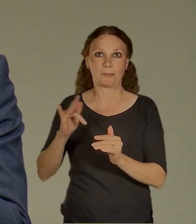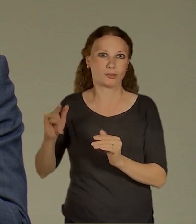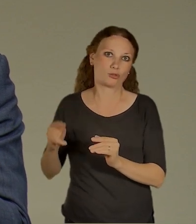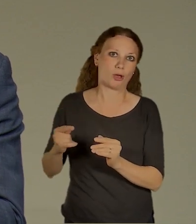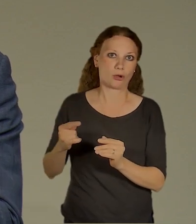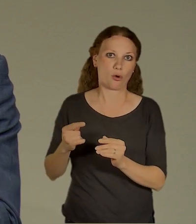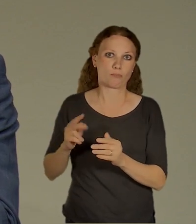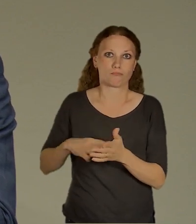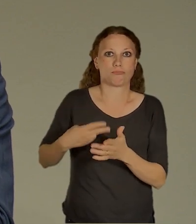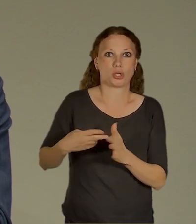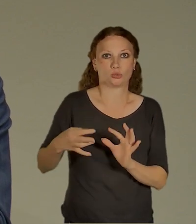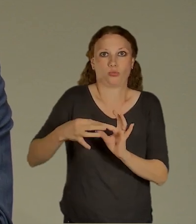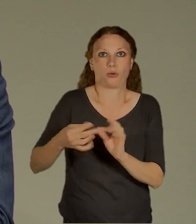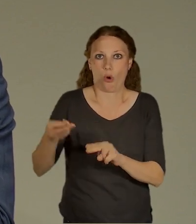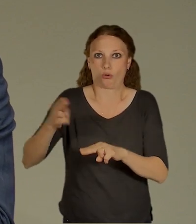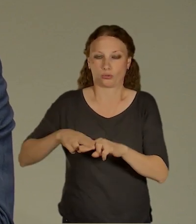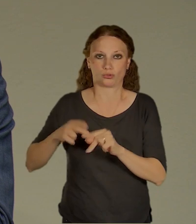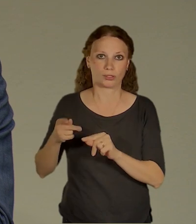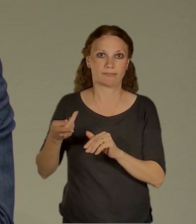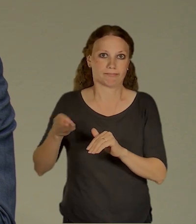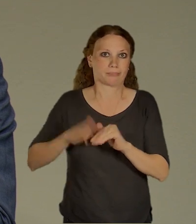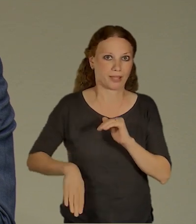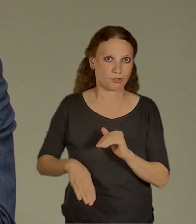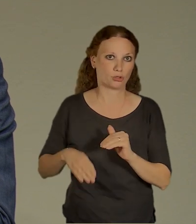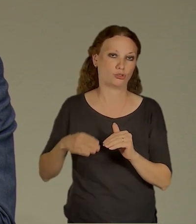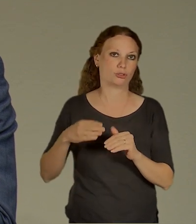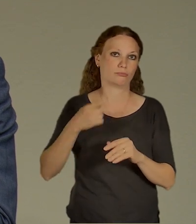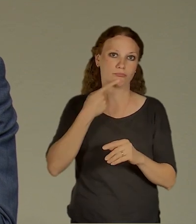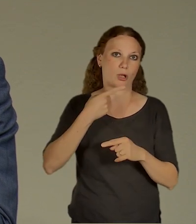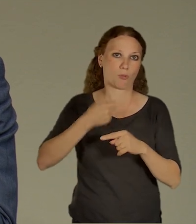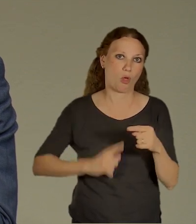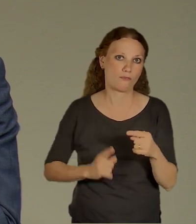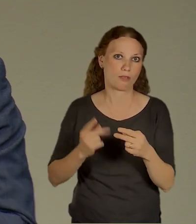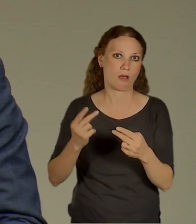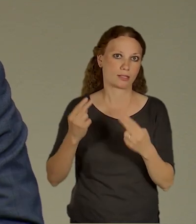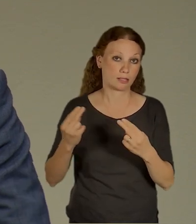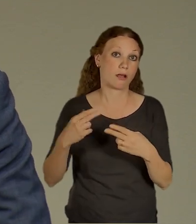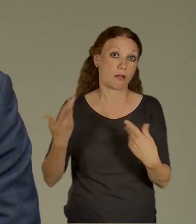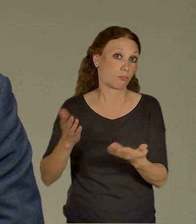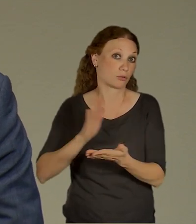řekněme, atraktivních místech, tak ty jsou levnější, třeba o polovinu a nebo i zadarmo.